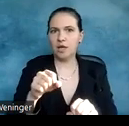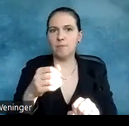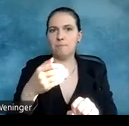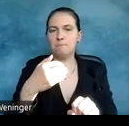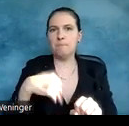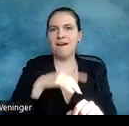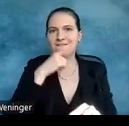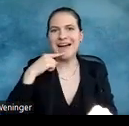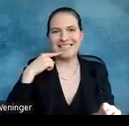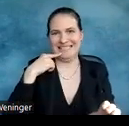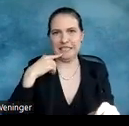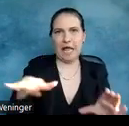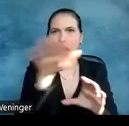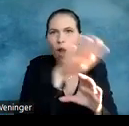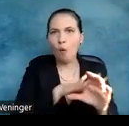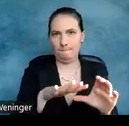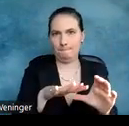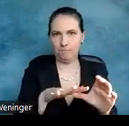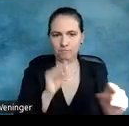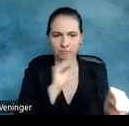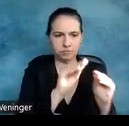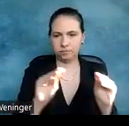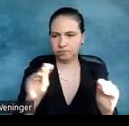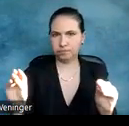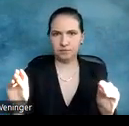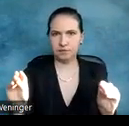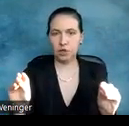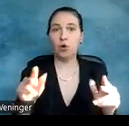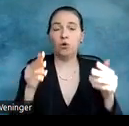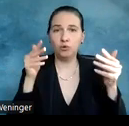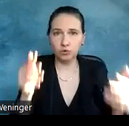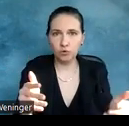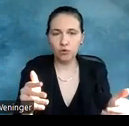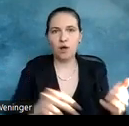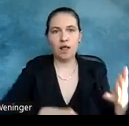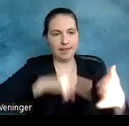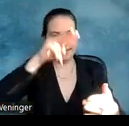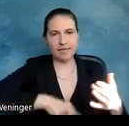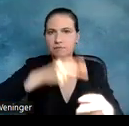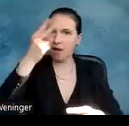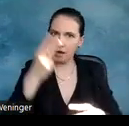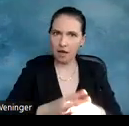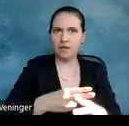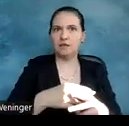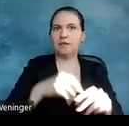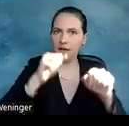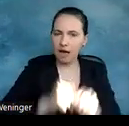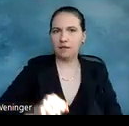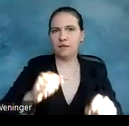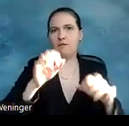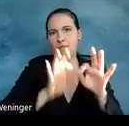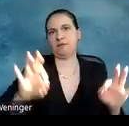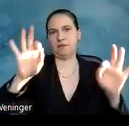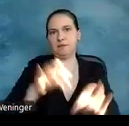Whitespaces, mehr Weißraum zu schaffen, tatsächlich Lesbarkeit ein Stück verbessern.